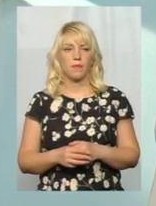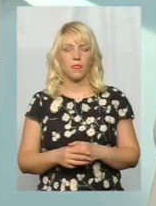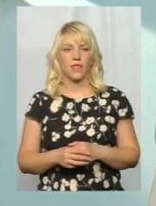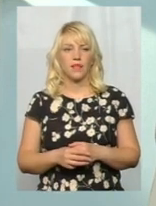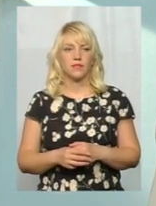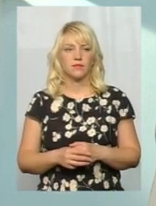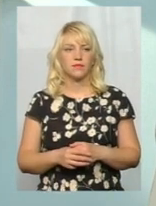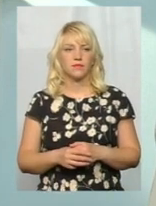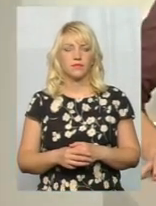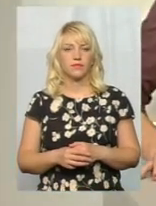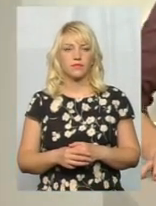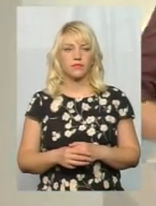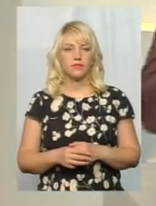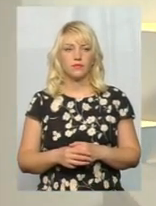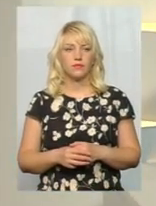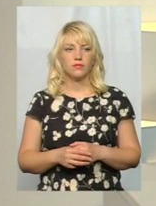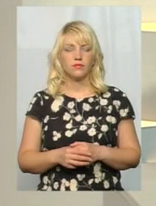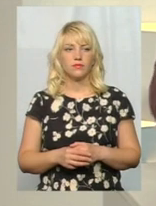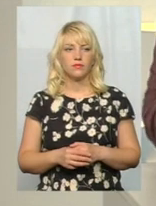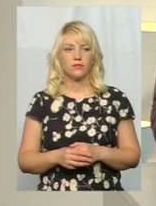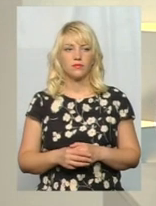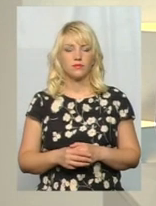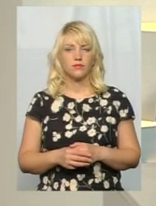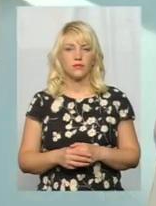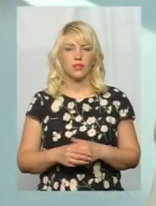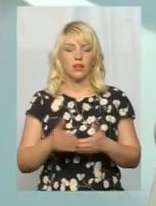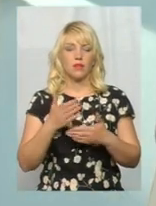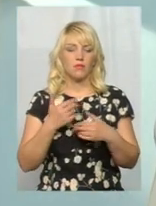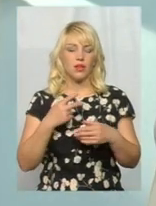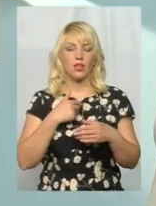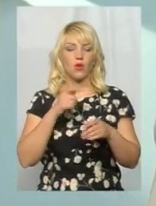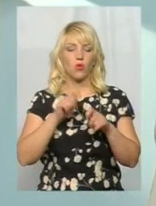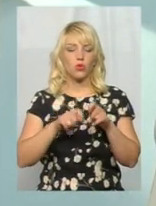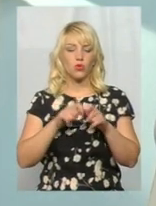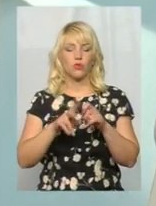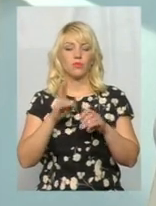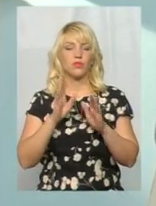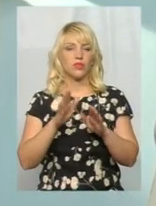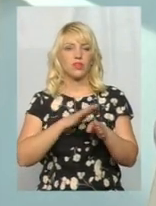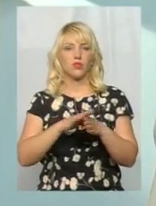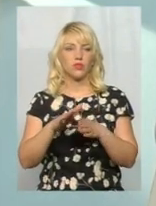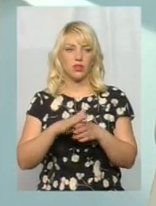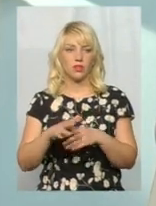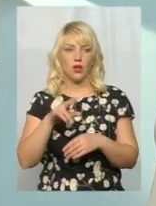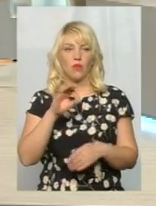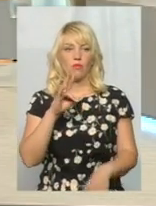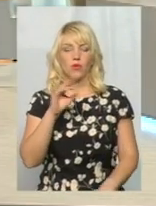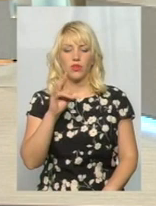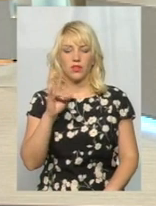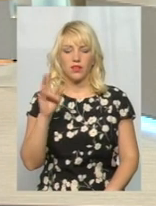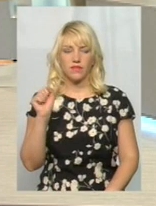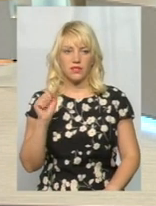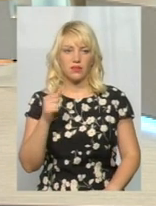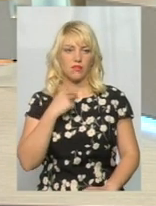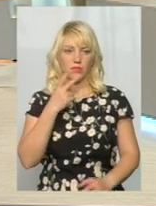таке встановлено, ми лише контролюємо дотримання. Але по понінцію відповідаю, що це робили, як ми, так і житомирські колеги.